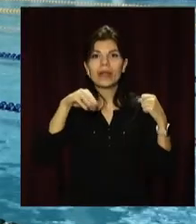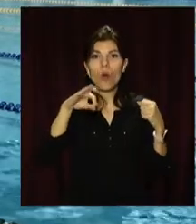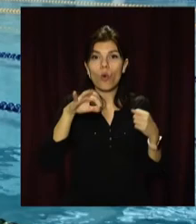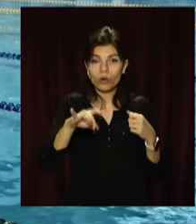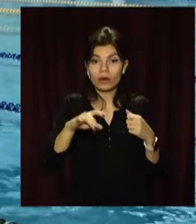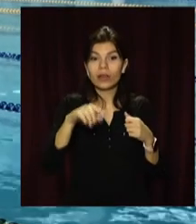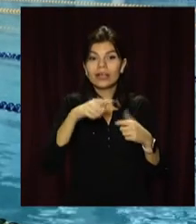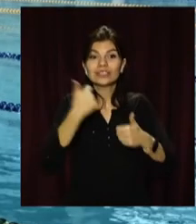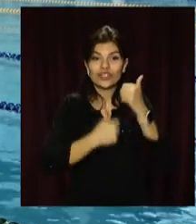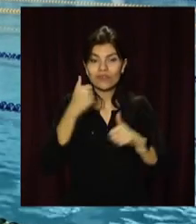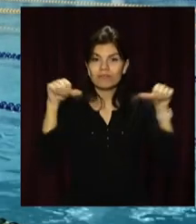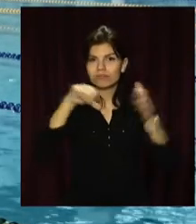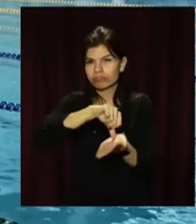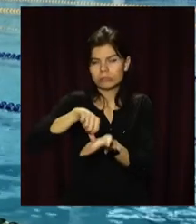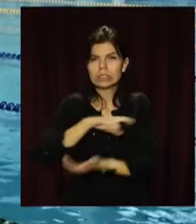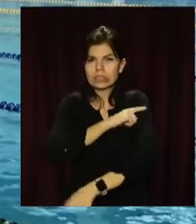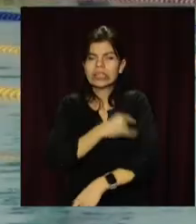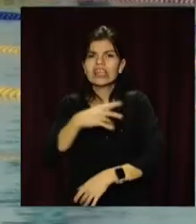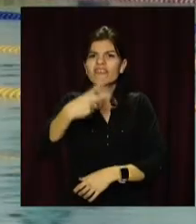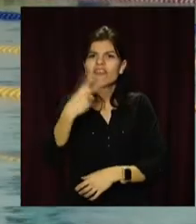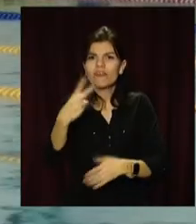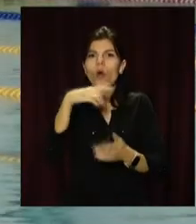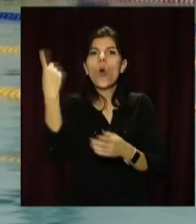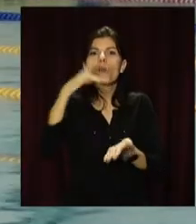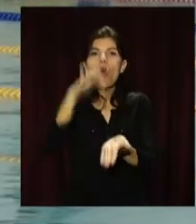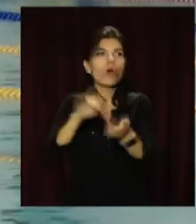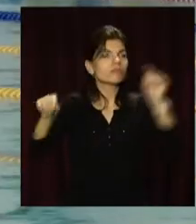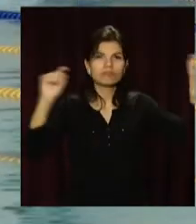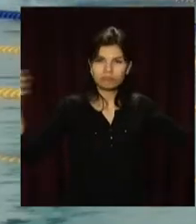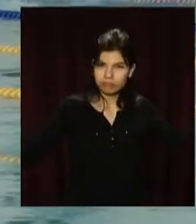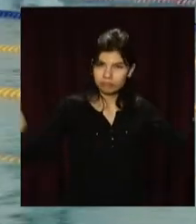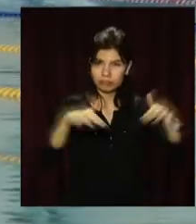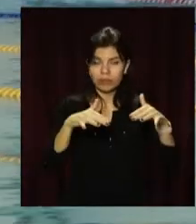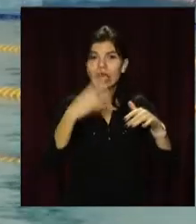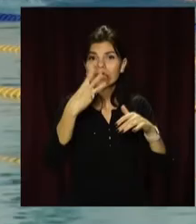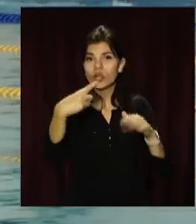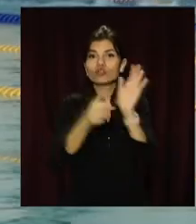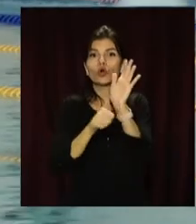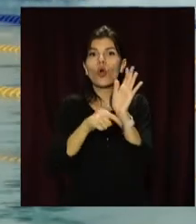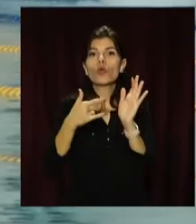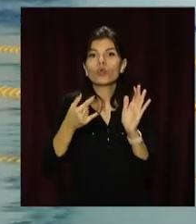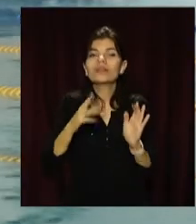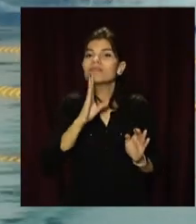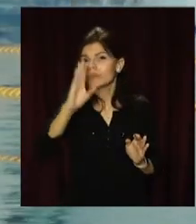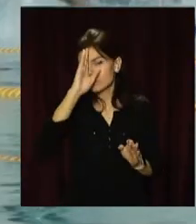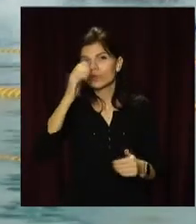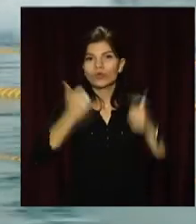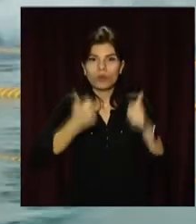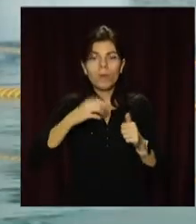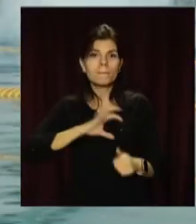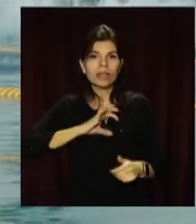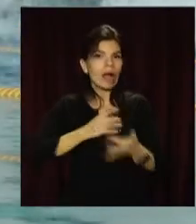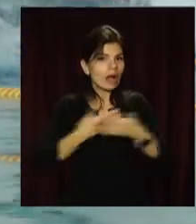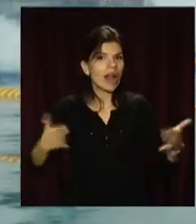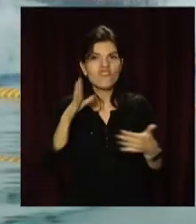змагання завітали найсильніші спортсмени із 22 областей нашої країни. З 3 по 6 грудня чоловіки і жінки розігруватимуть медалі у